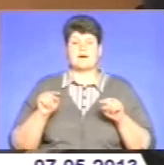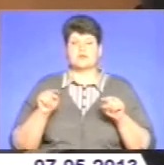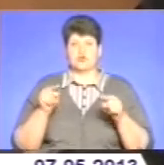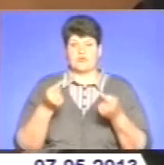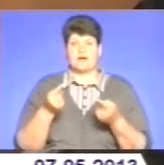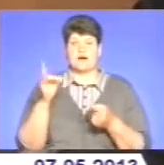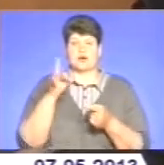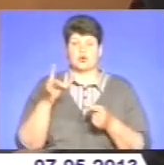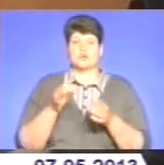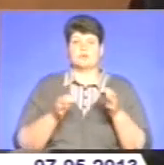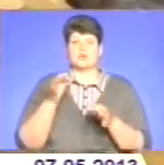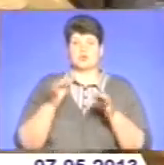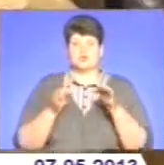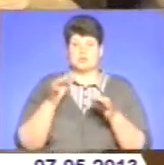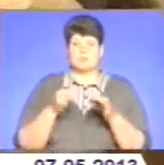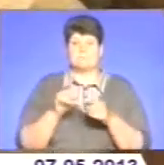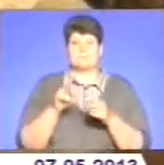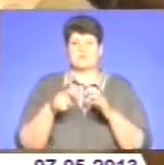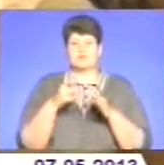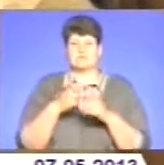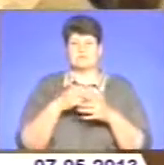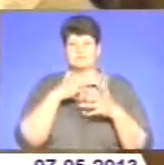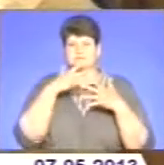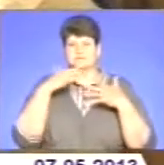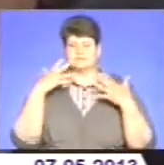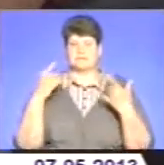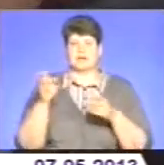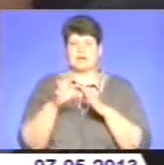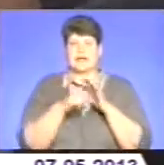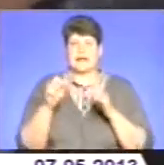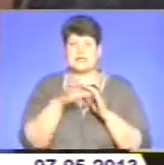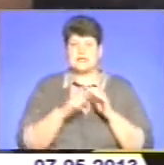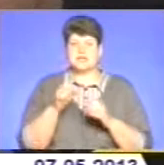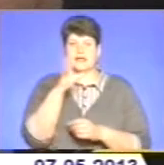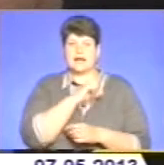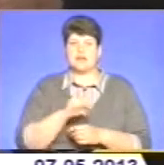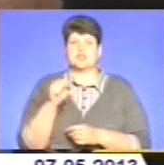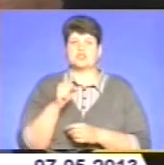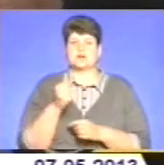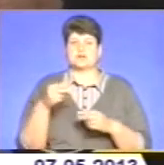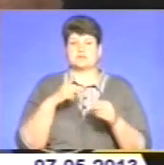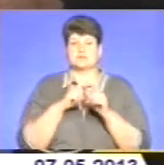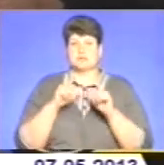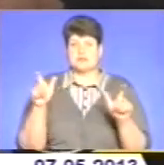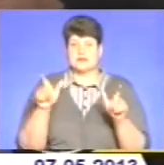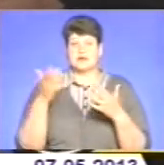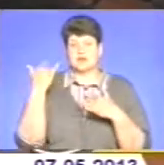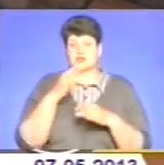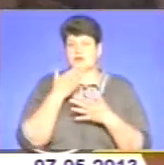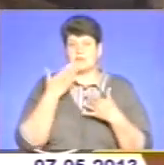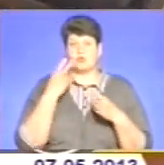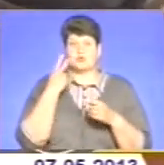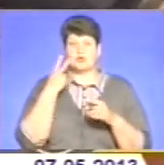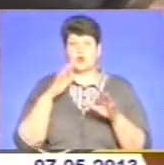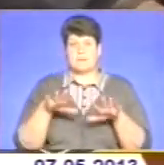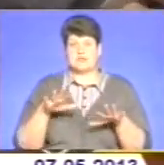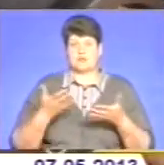судом 40-річного втікача підозрюють у численних крадіжках з торгових закладів. Раніше неодноразово судимий чоловік не мав постійного місця проживання, що